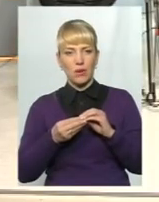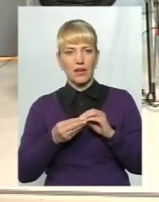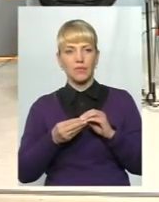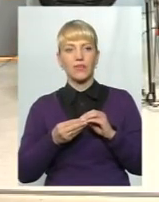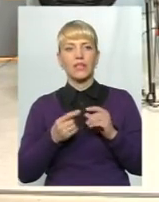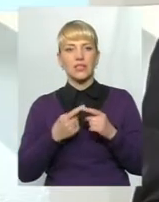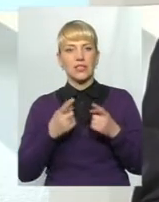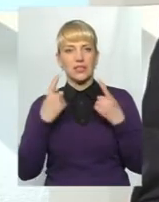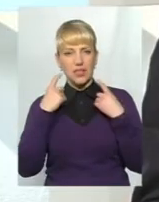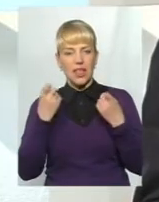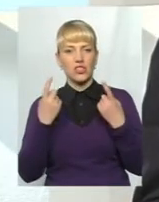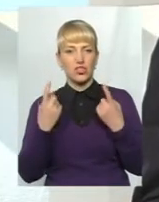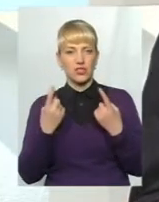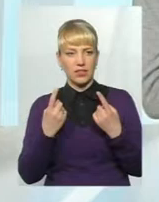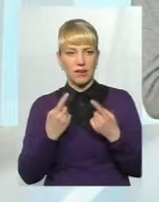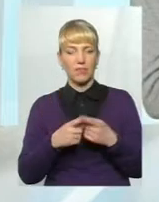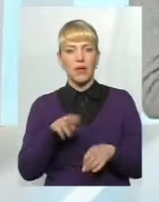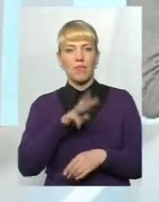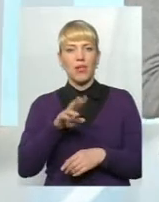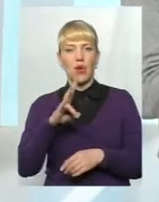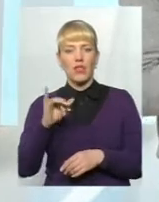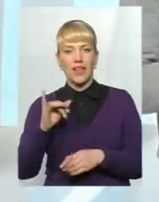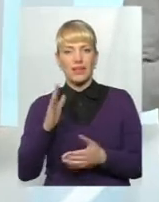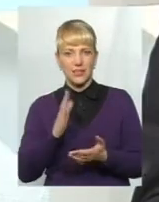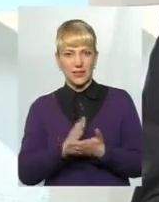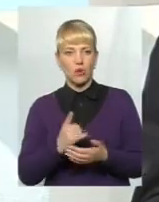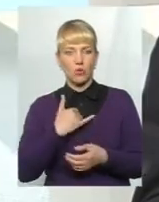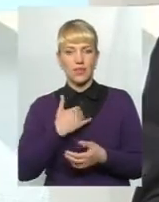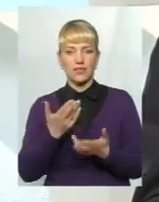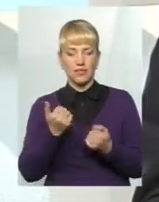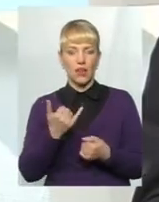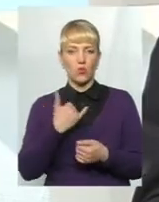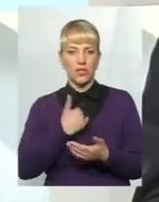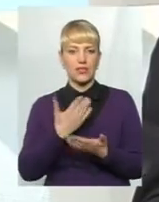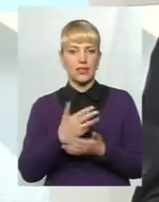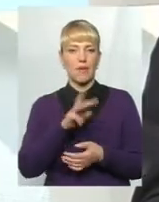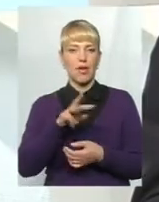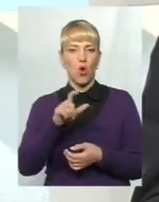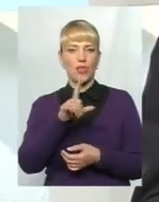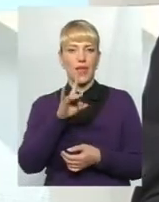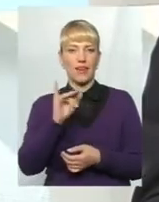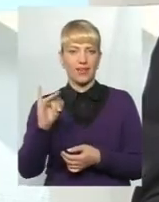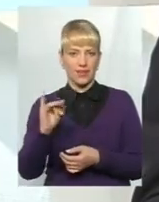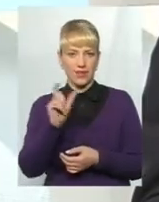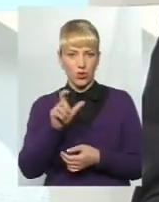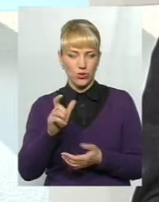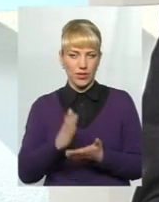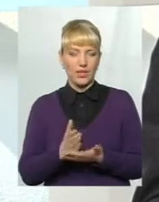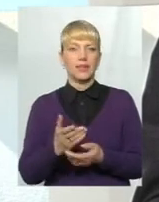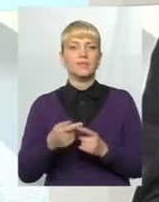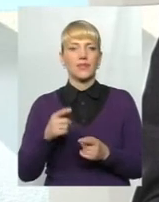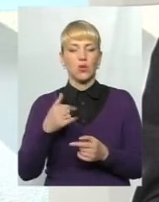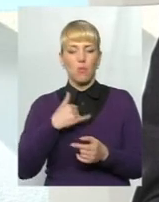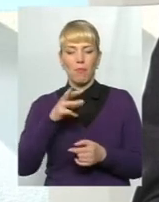досить значна. Мільйонери є в нас? Є мільйонери. нас на сьогодні мільйонні статки,